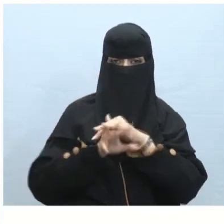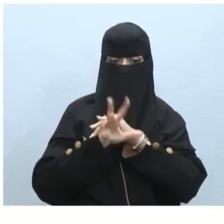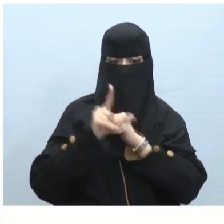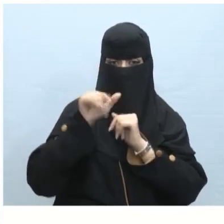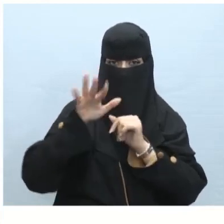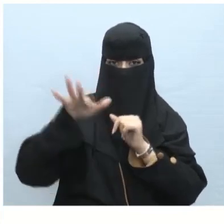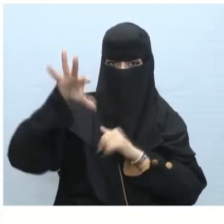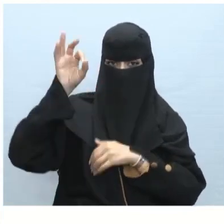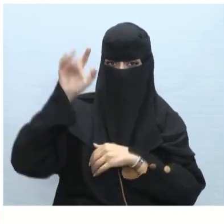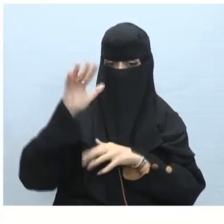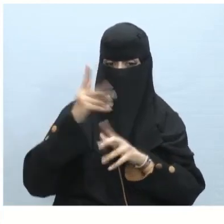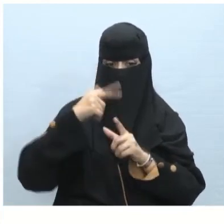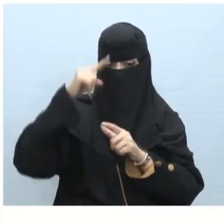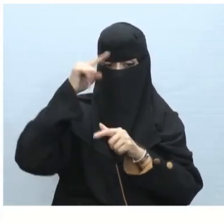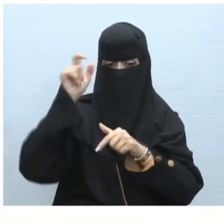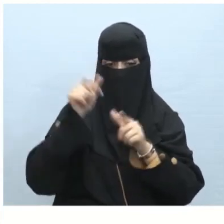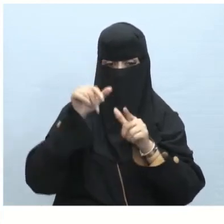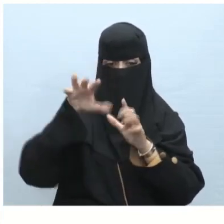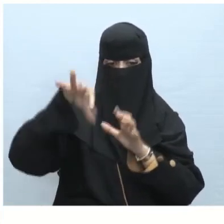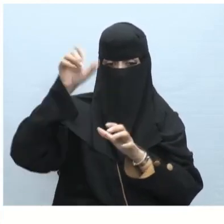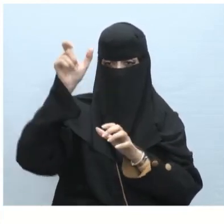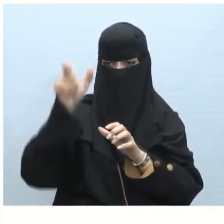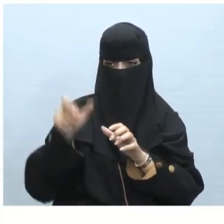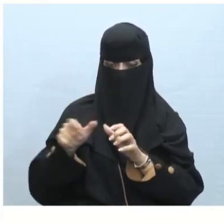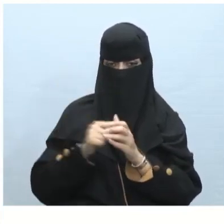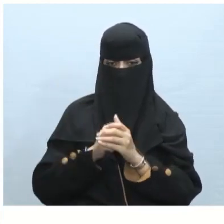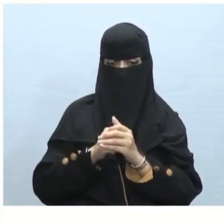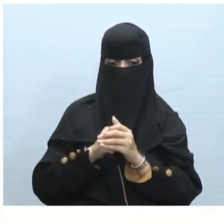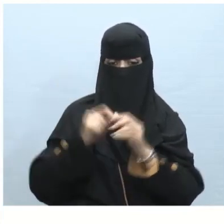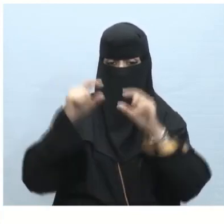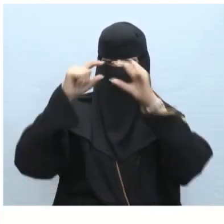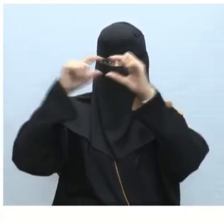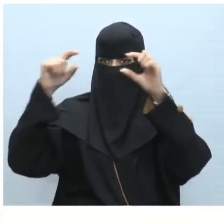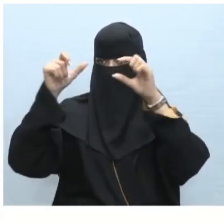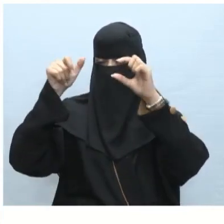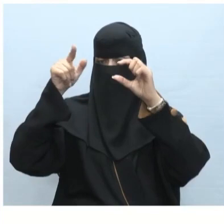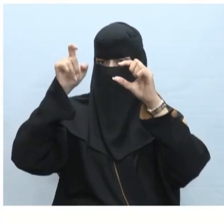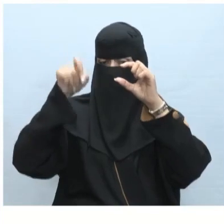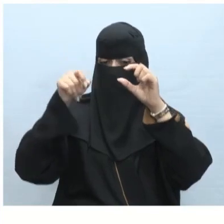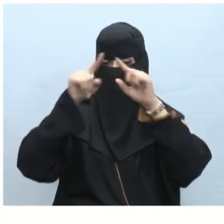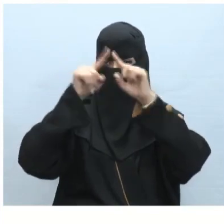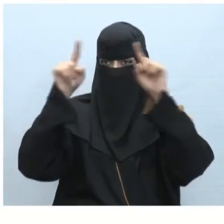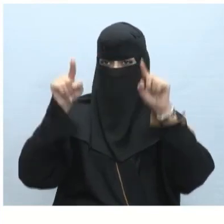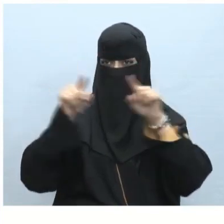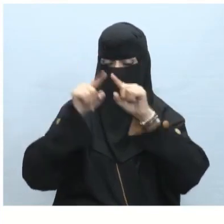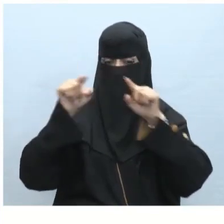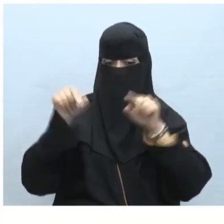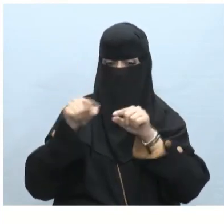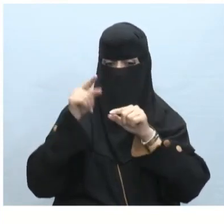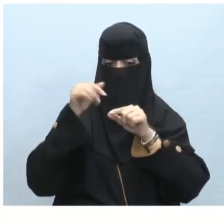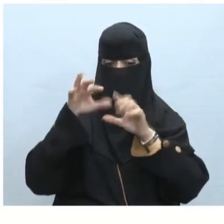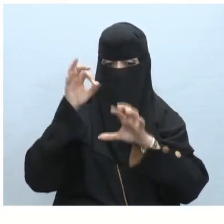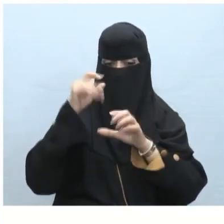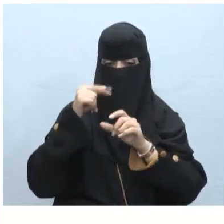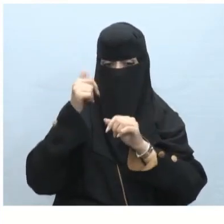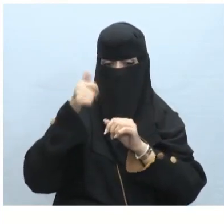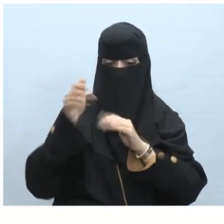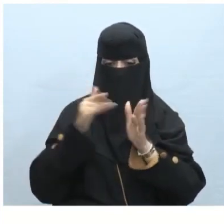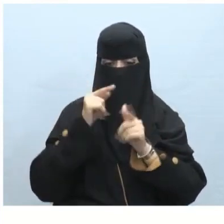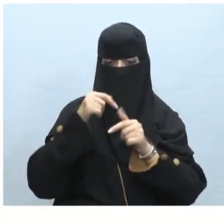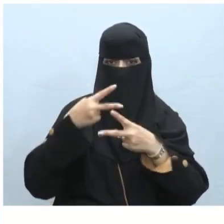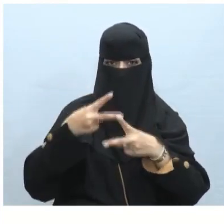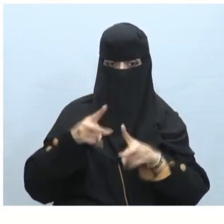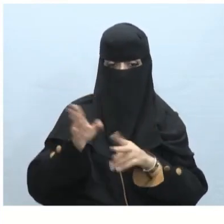نستطيع اختيار مثلا من قائمة مربعات عمودية Vertical Box List أضغط على